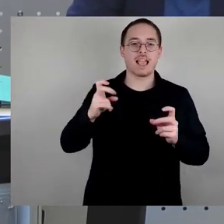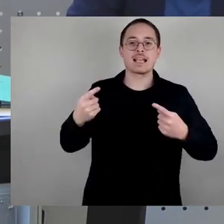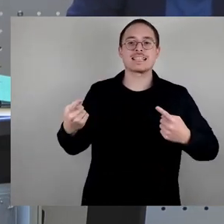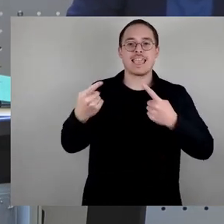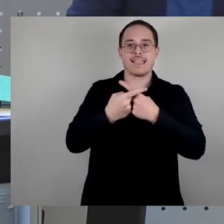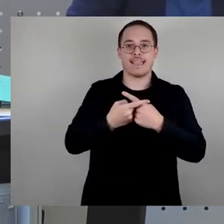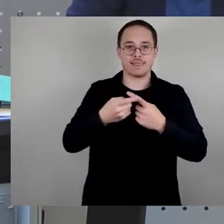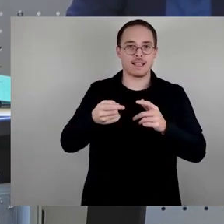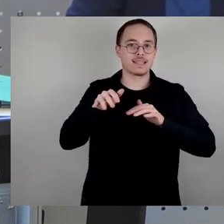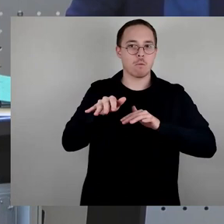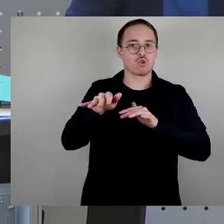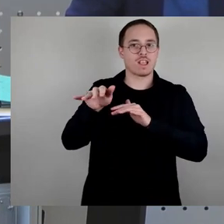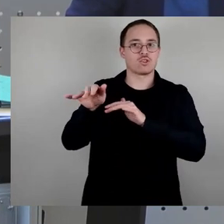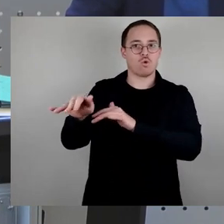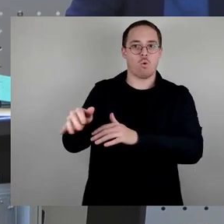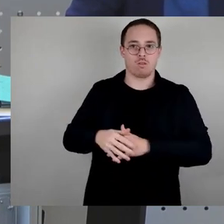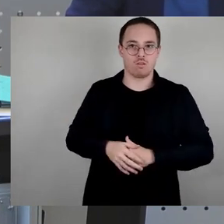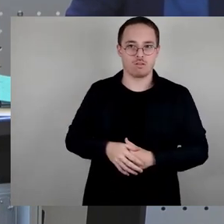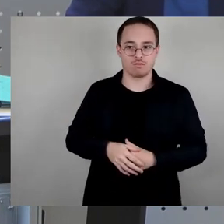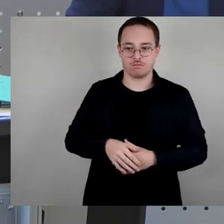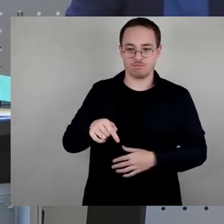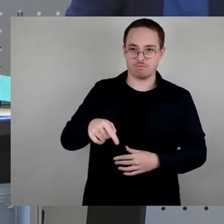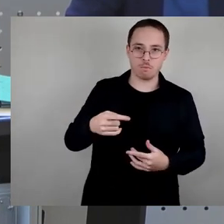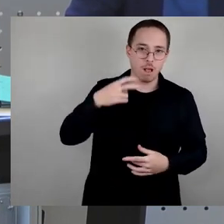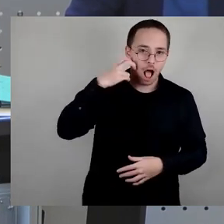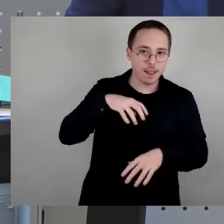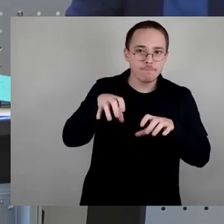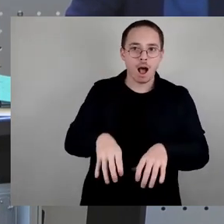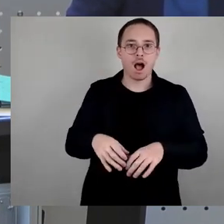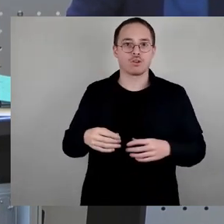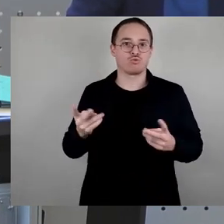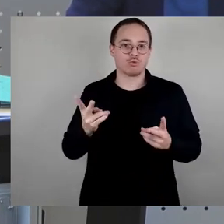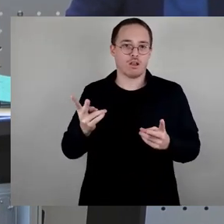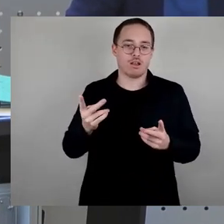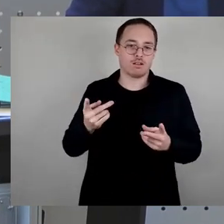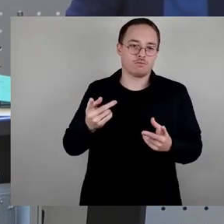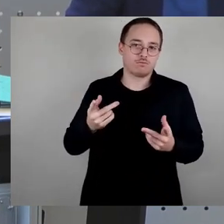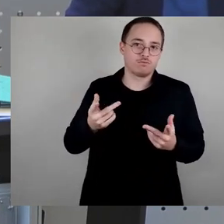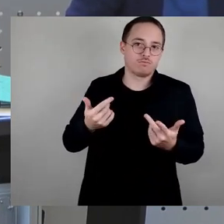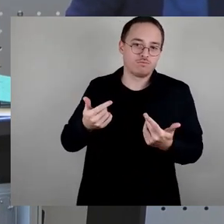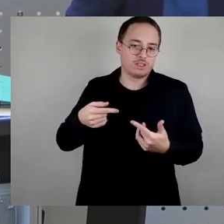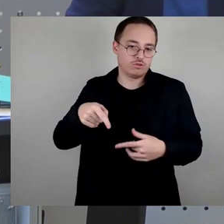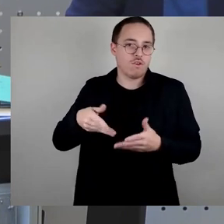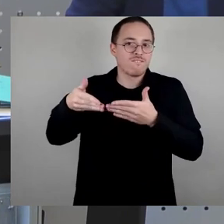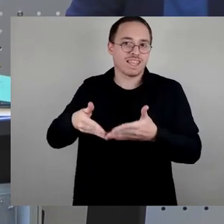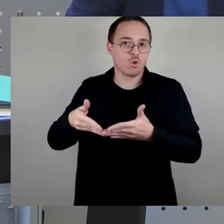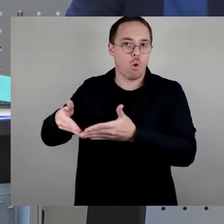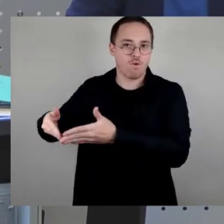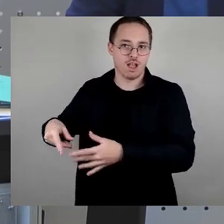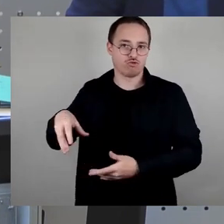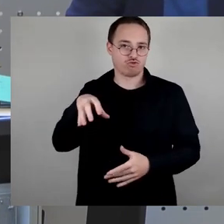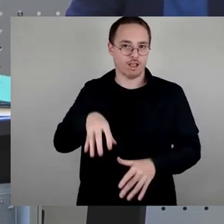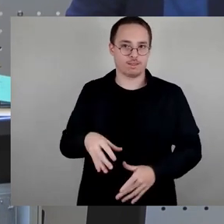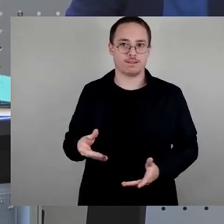jedes Jahr aufs Neue dieses Totengedenken stören. Hier erwarte ich zukünftig auch von der Versammlungsbehörde eine konsequentere Anwendung des